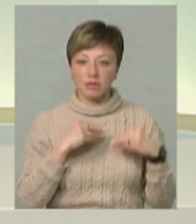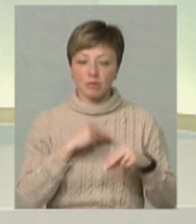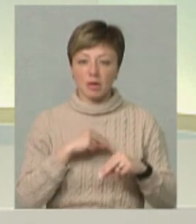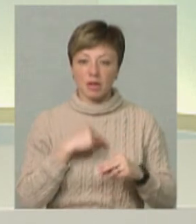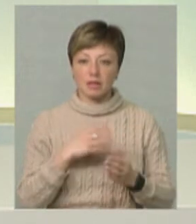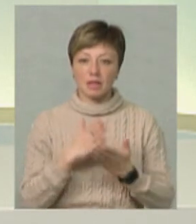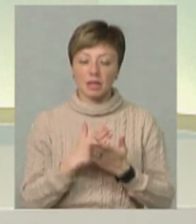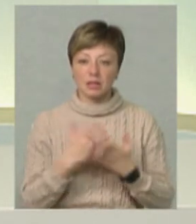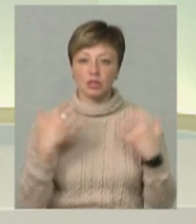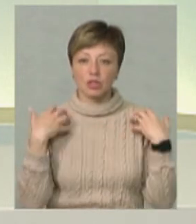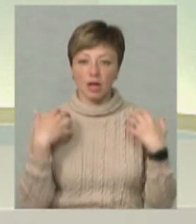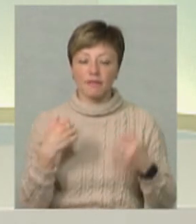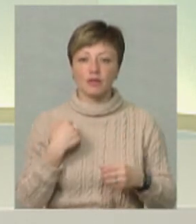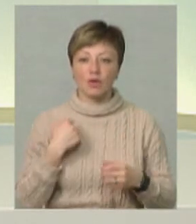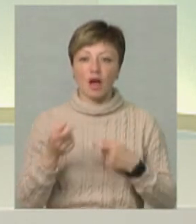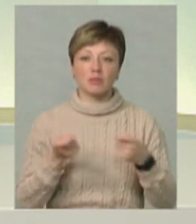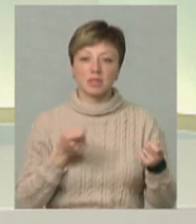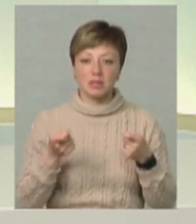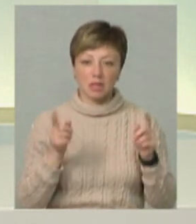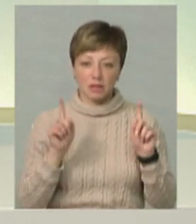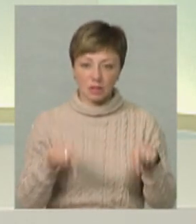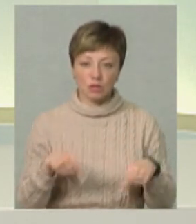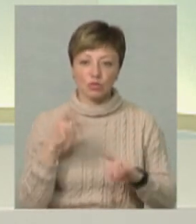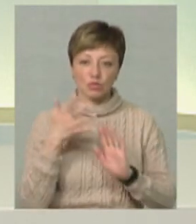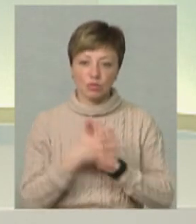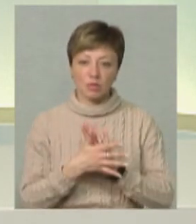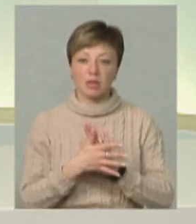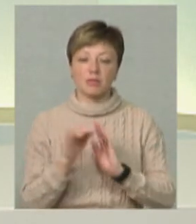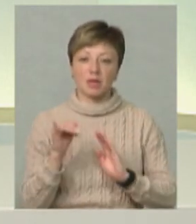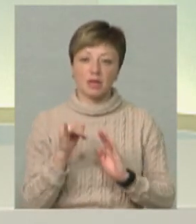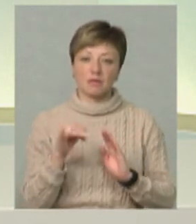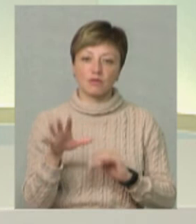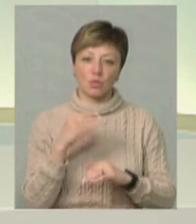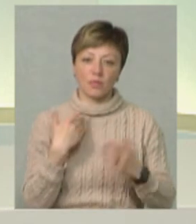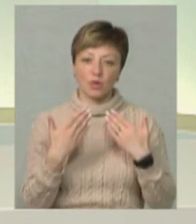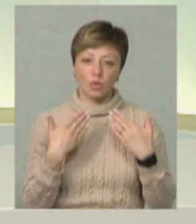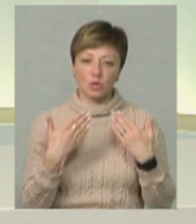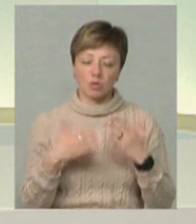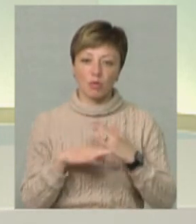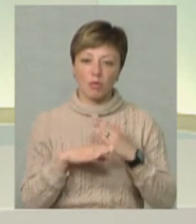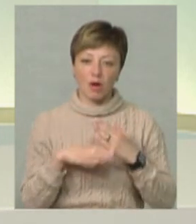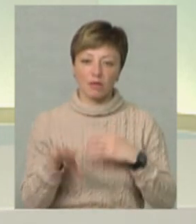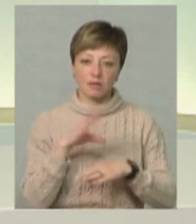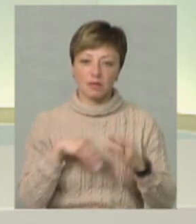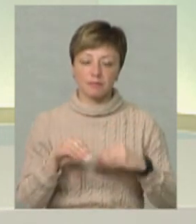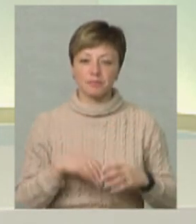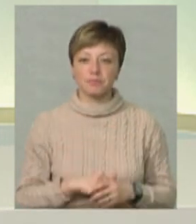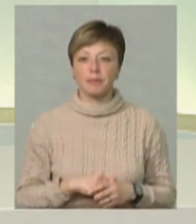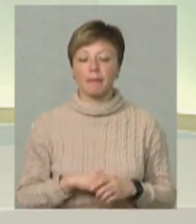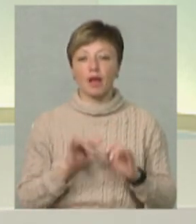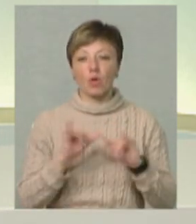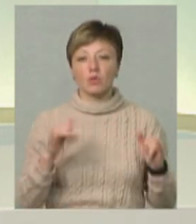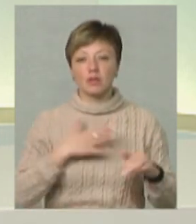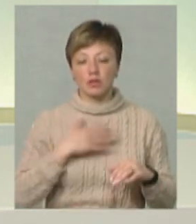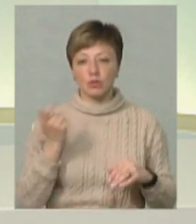сьогодні з начальником військової адміністрації, які теж з розумінням і допомагають в розвитку